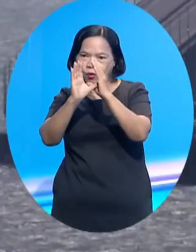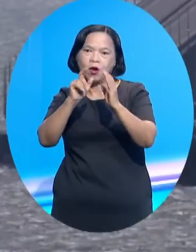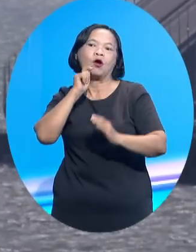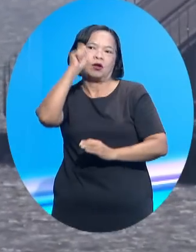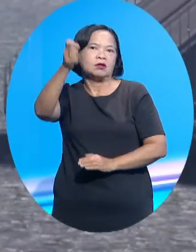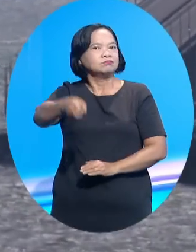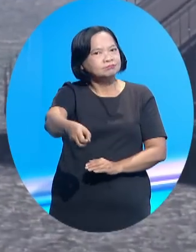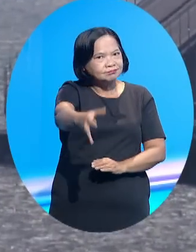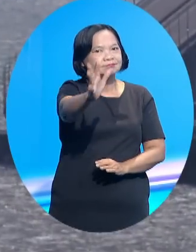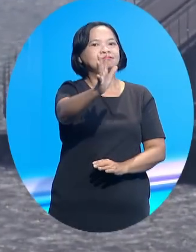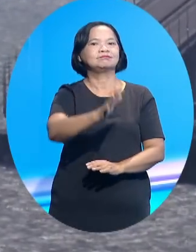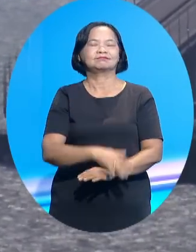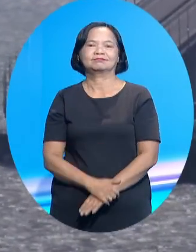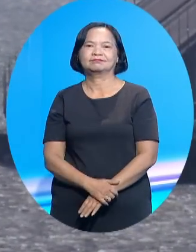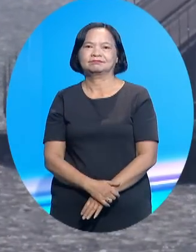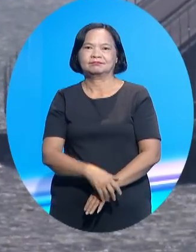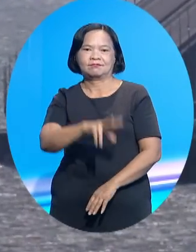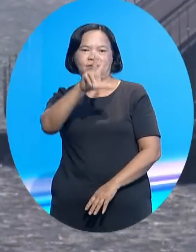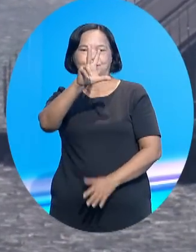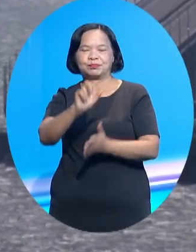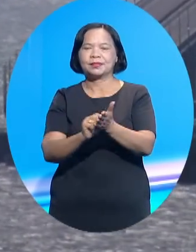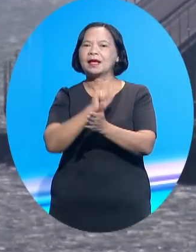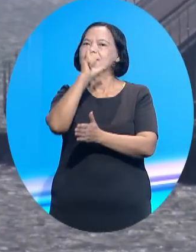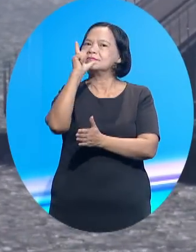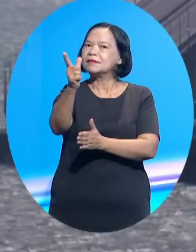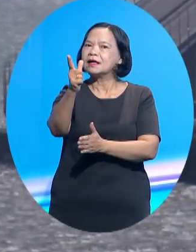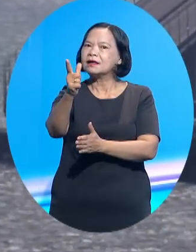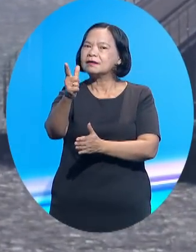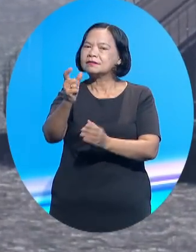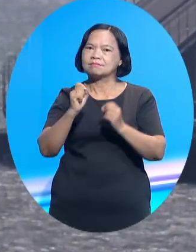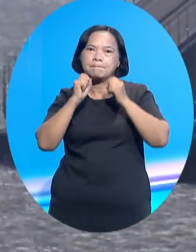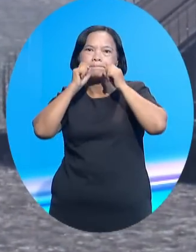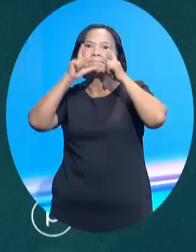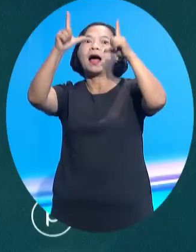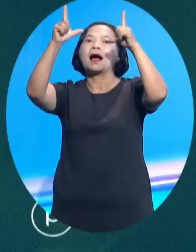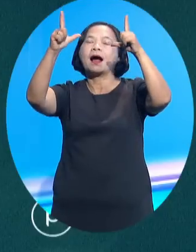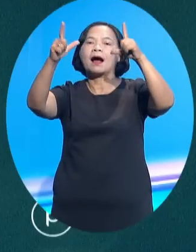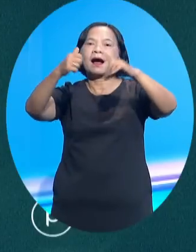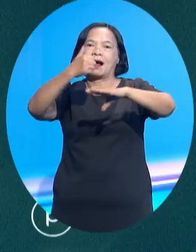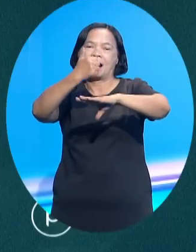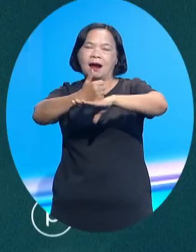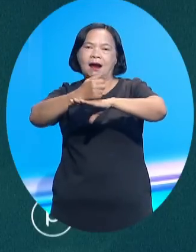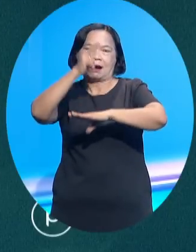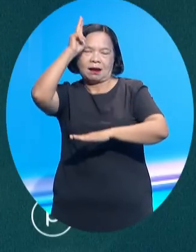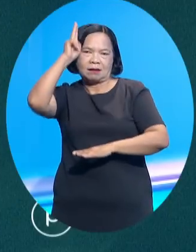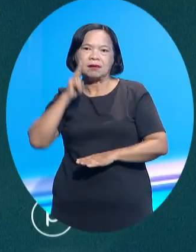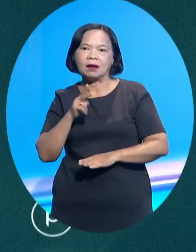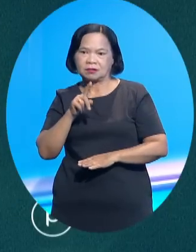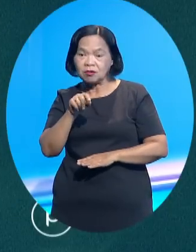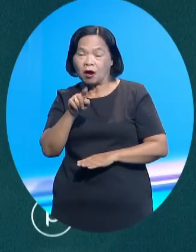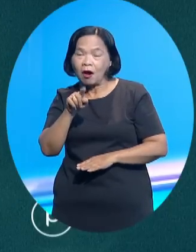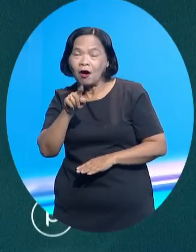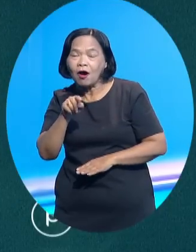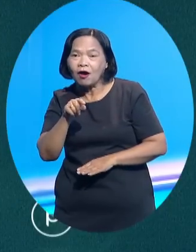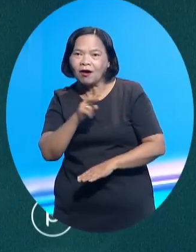Ukraine. Vào ngày 8 tháng 7 vừa qua, trong một bài đăng trên Telegram, Thứ trưởng Quốc phòng Ukraine đã thừa nhận lực